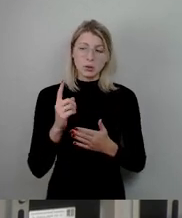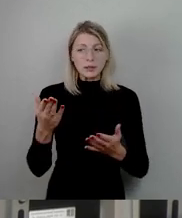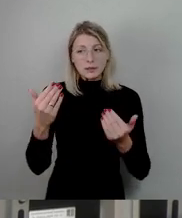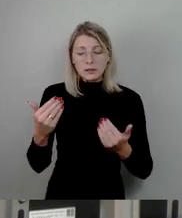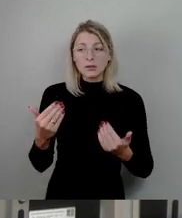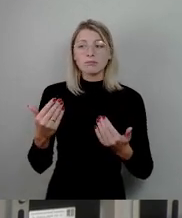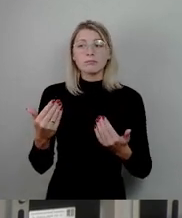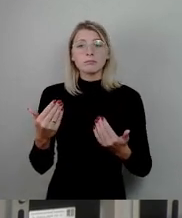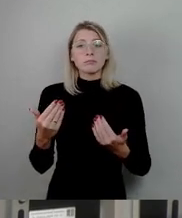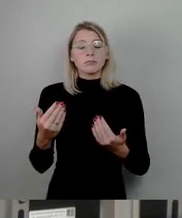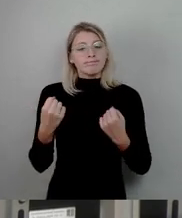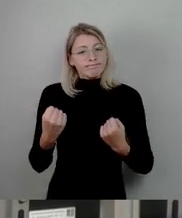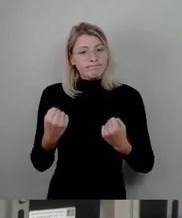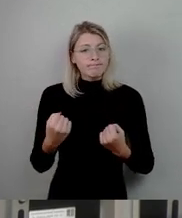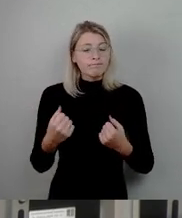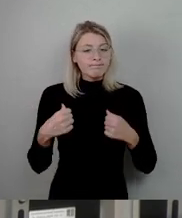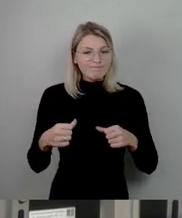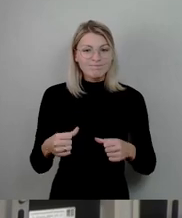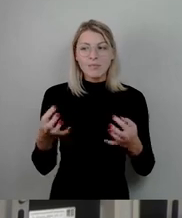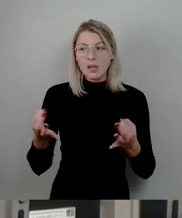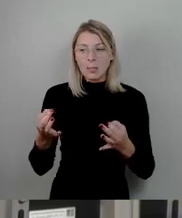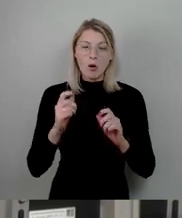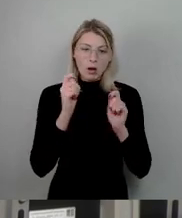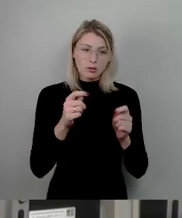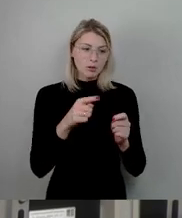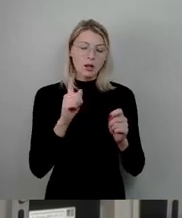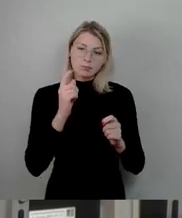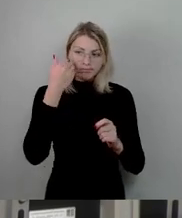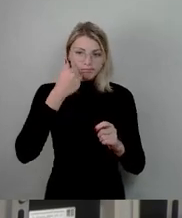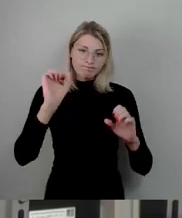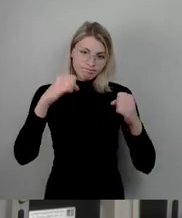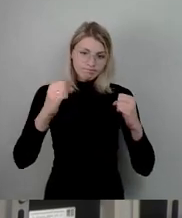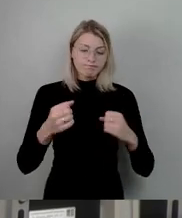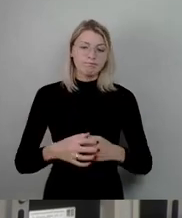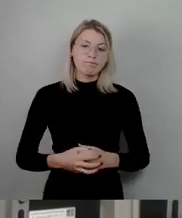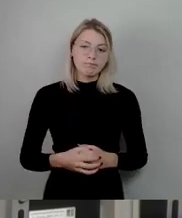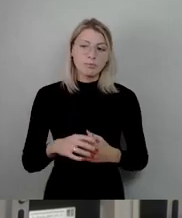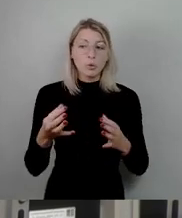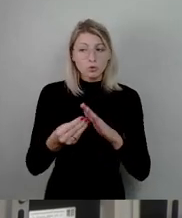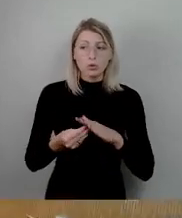vehement für diesen Antrag und bitte um Ihre Unterstützung. Herzlichen Dank.